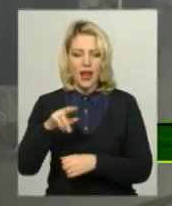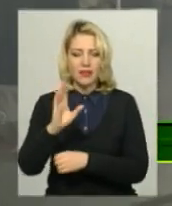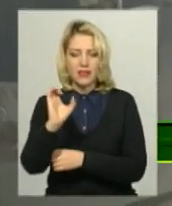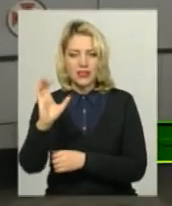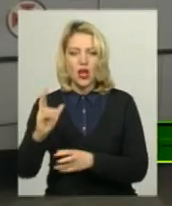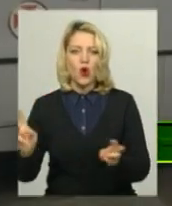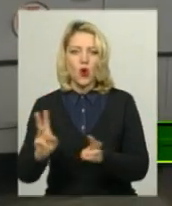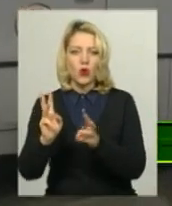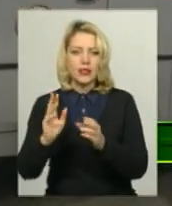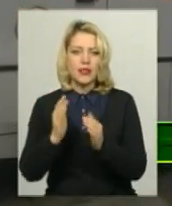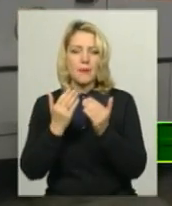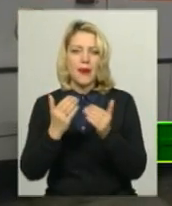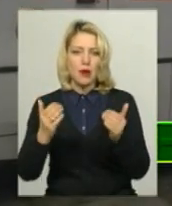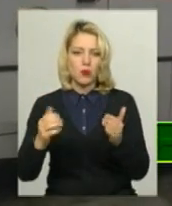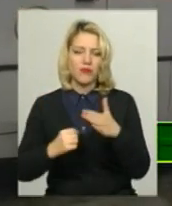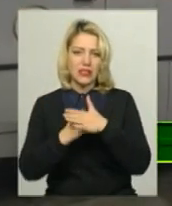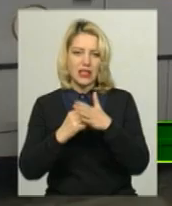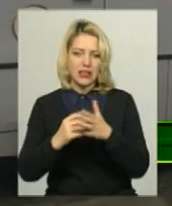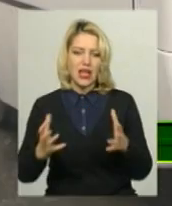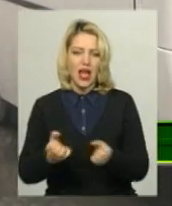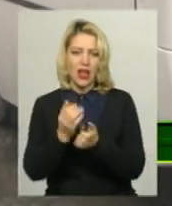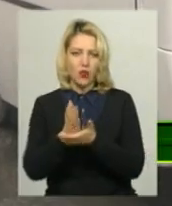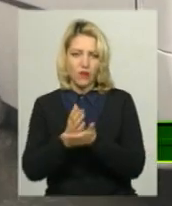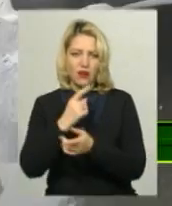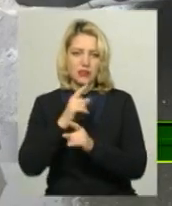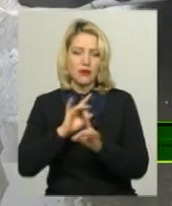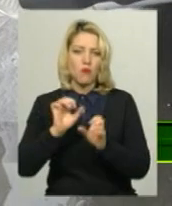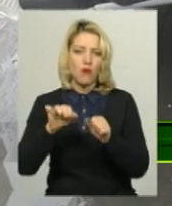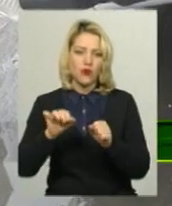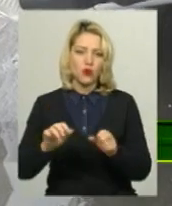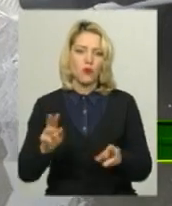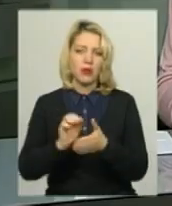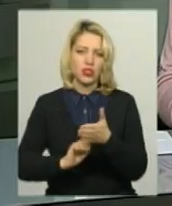Хмельницькому горіли меблеві склади. Рятувальники назвали ймовірну причину займання.